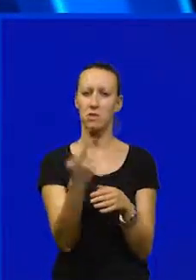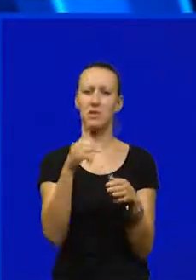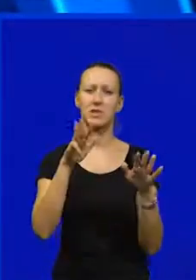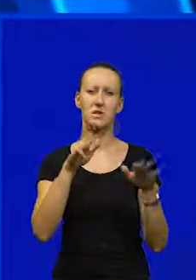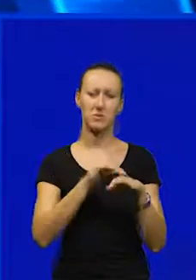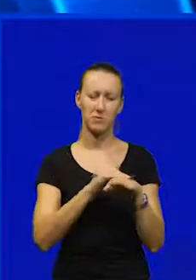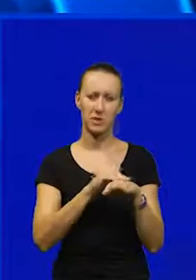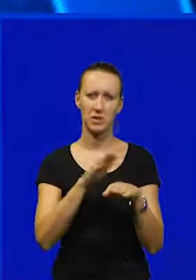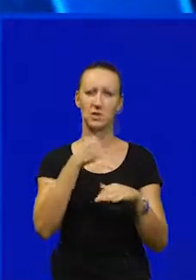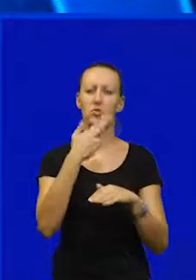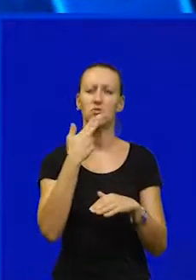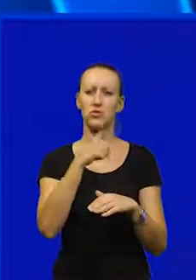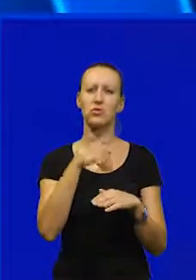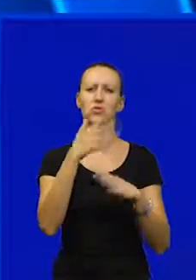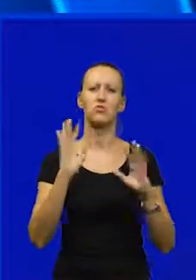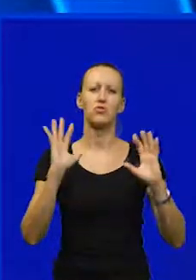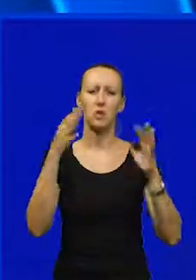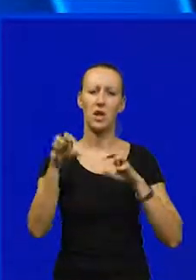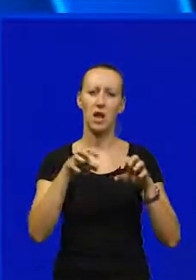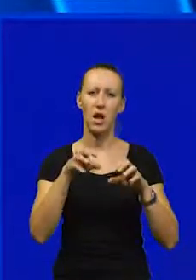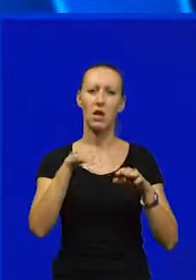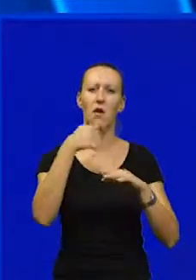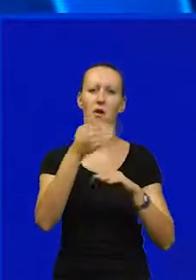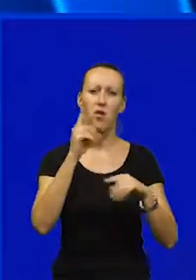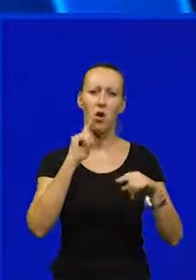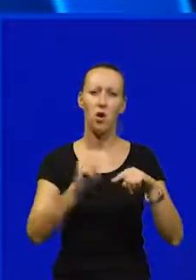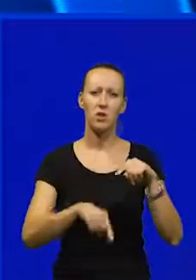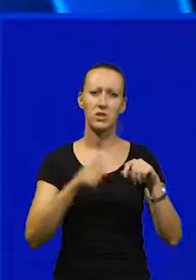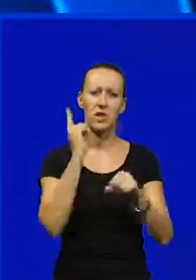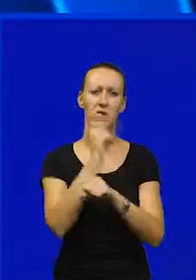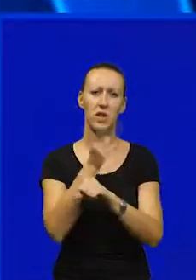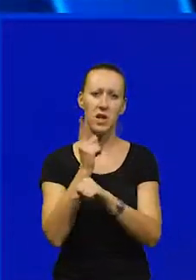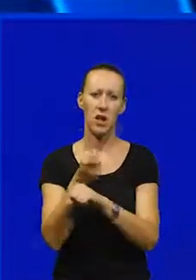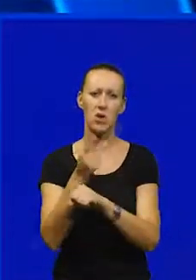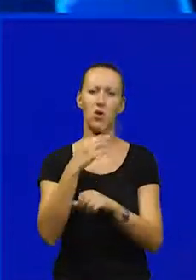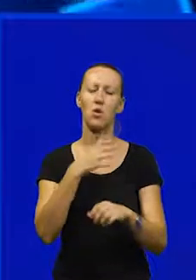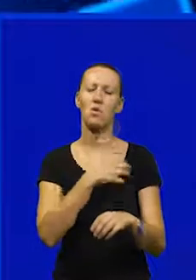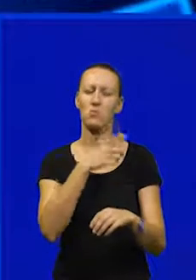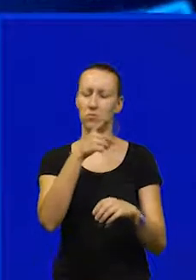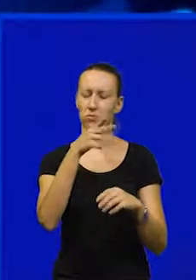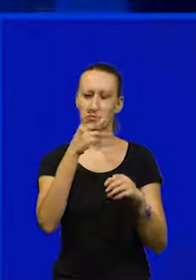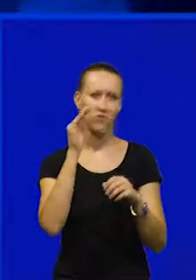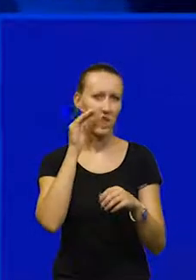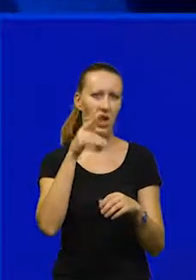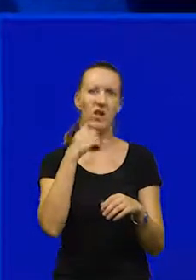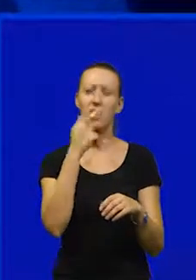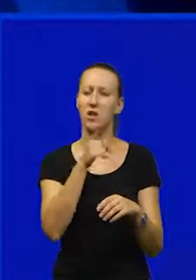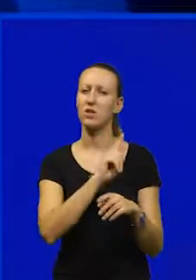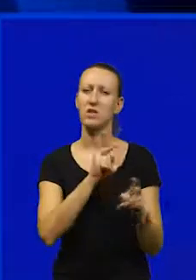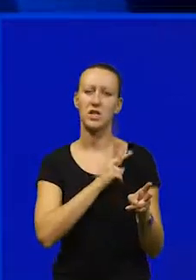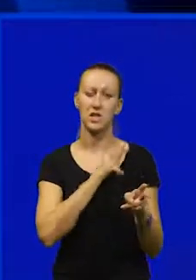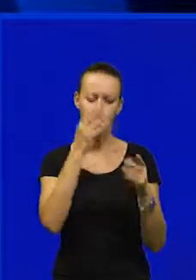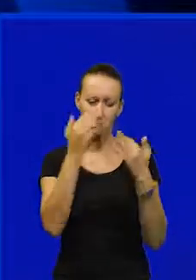srpanj nakon čega je uslijedio štrajk radnika a potom i otkazivanje narođbi dok u Banskim dvorima poriču bilo kakvu